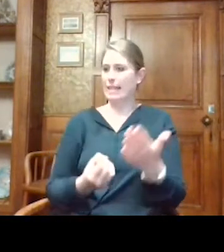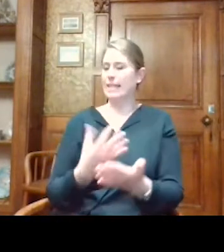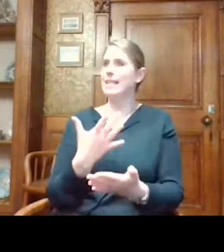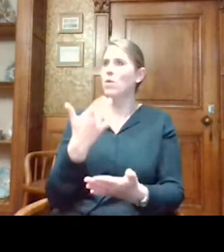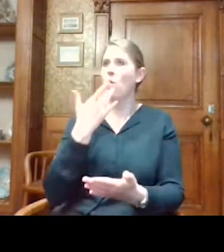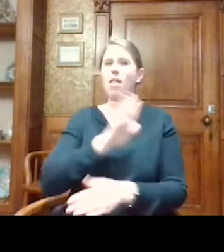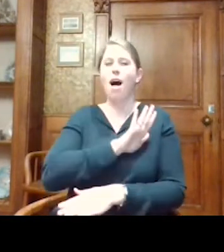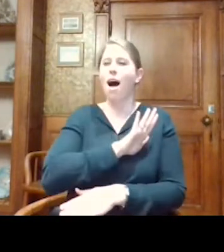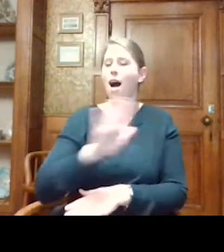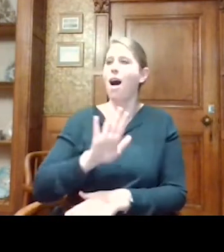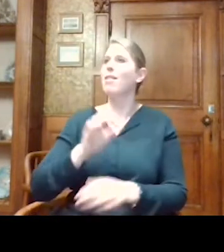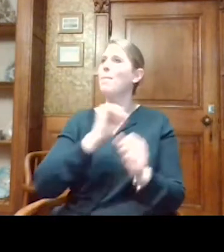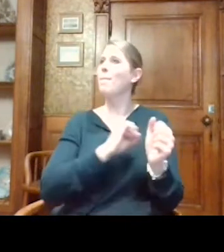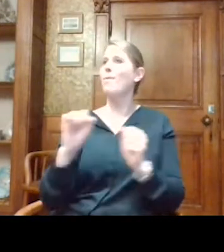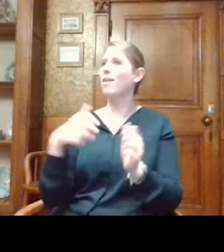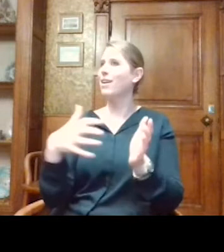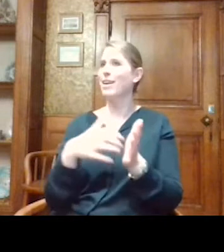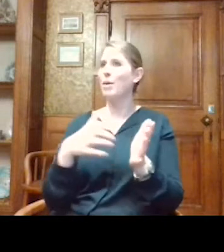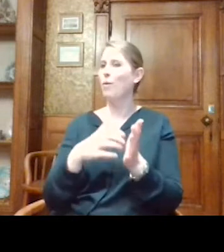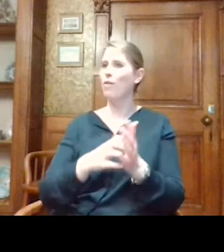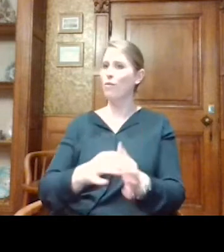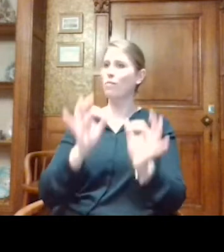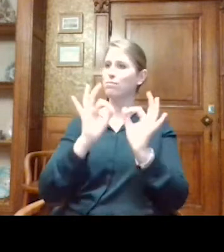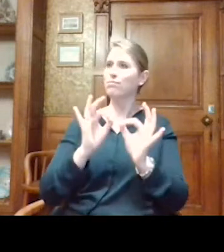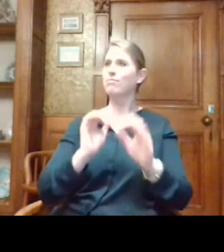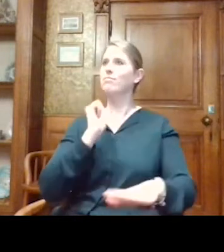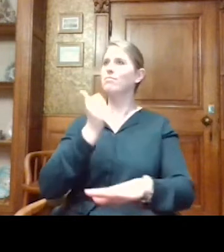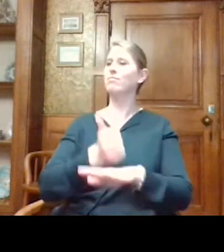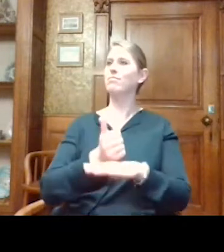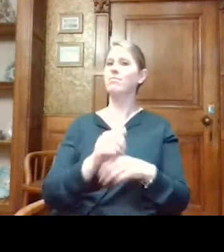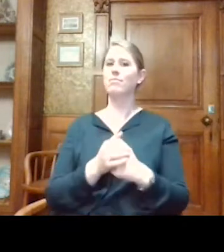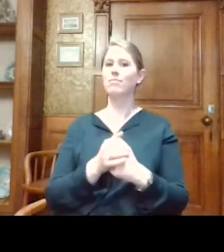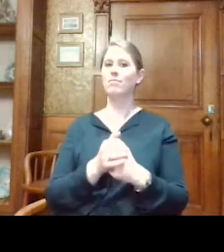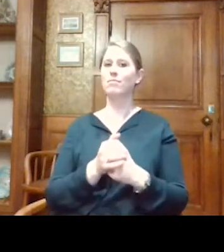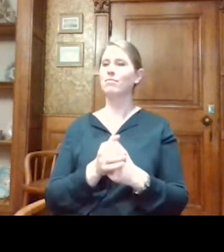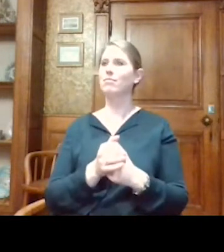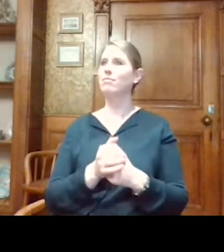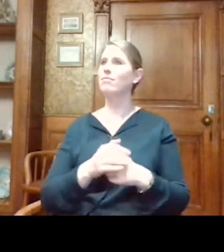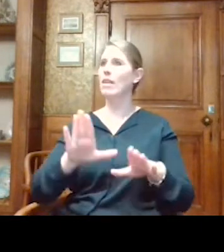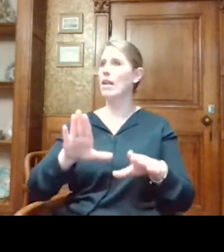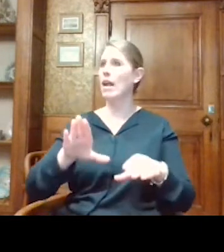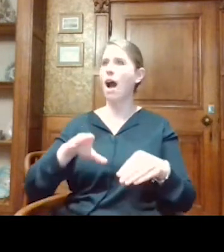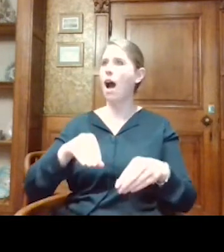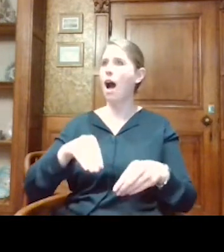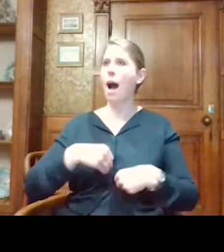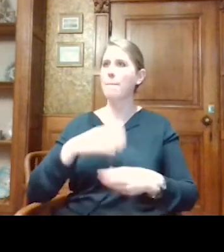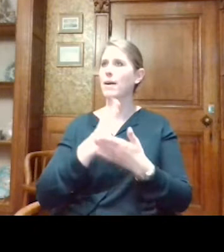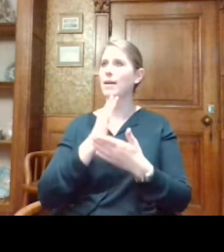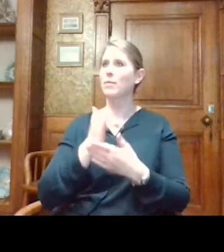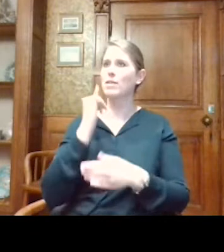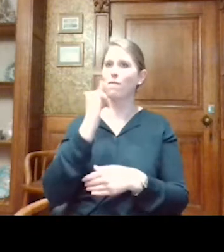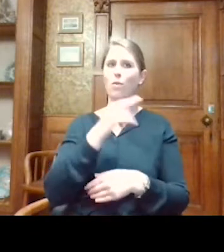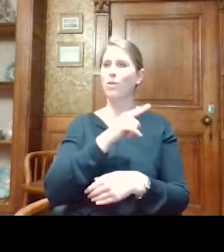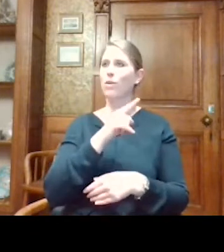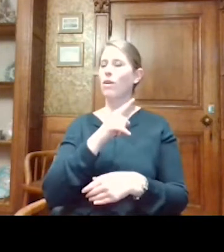mogelijkheid gebruiken om die aanpak die je hier ook gevolgd hebt, om die er vanuit het begin in